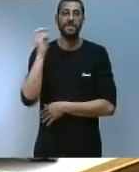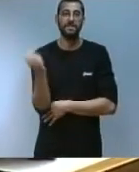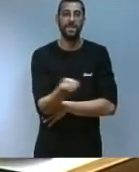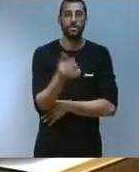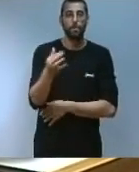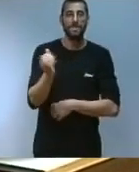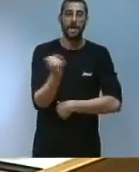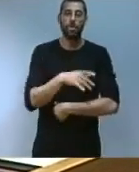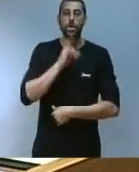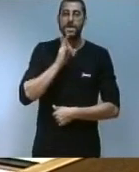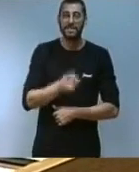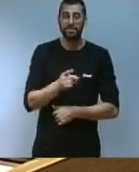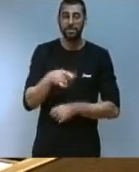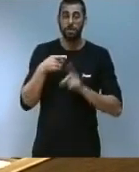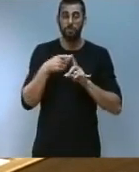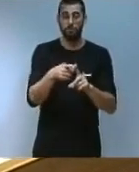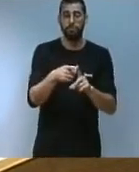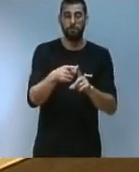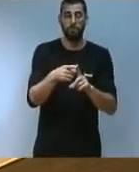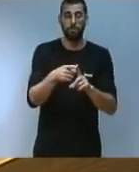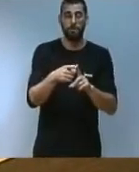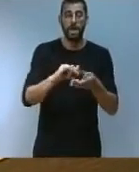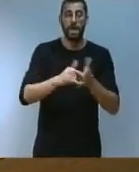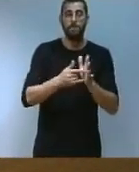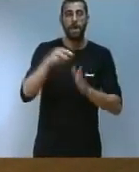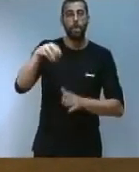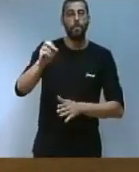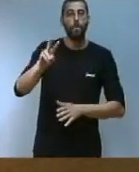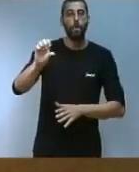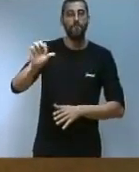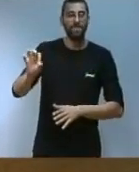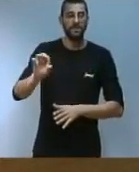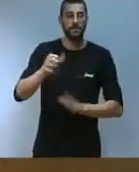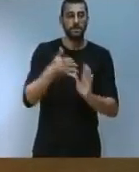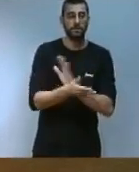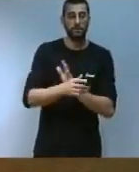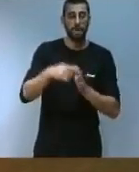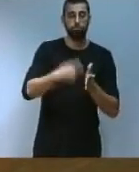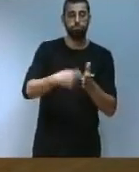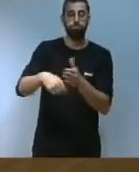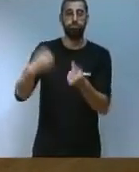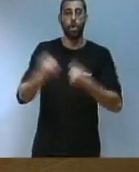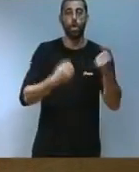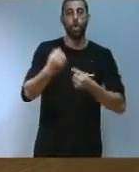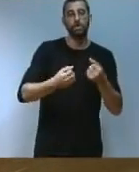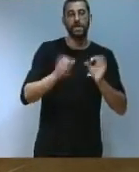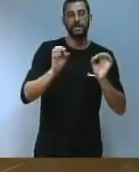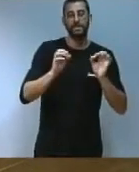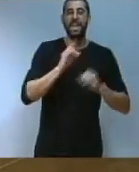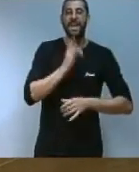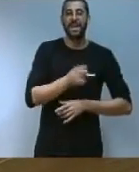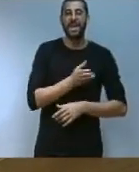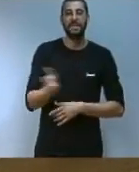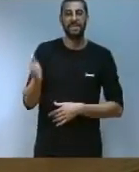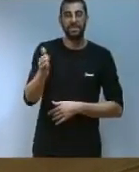que es destinaran a engegar el pla MOVES amb ajudes a l'adquisició de vehicles impulsats amb energies alternatives a la implantació de